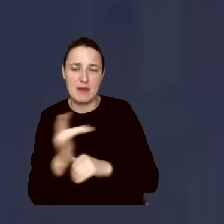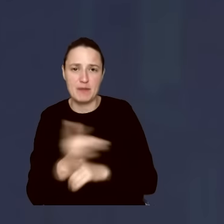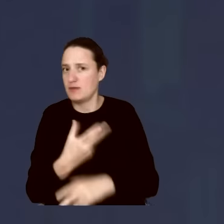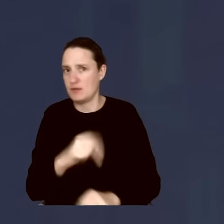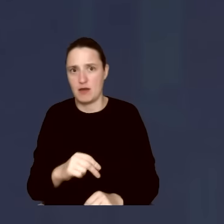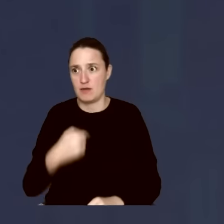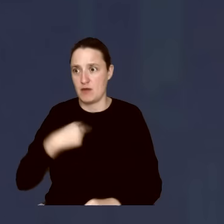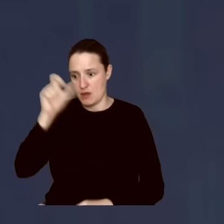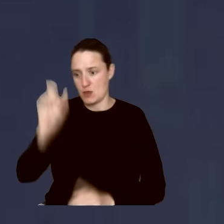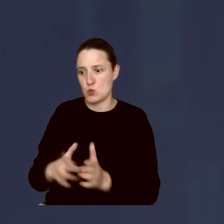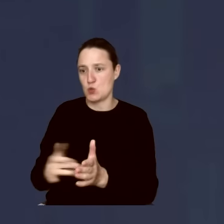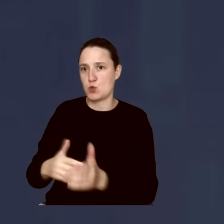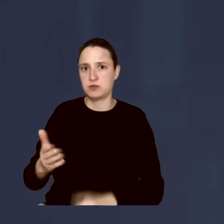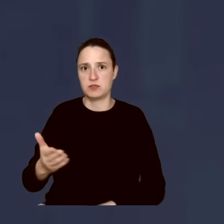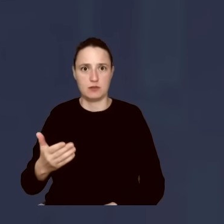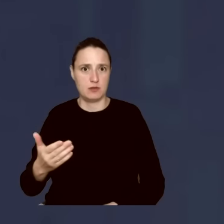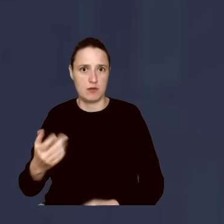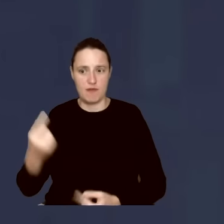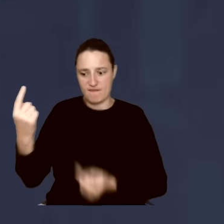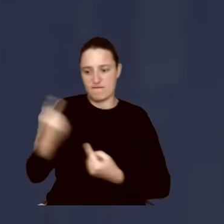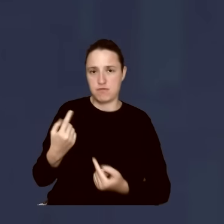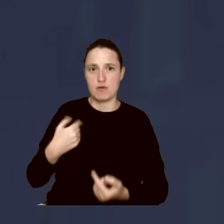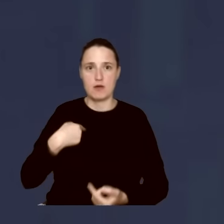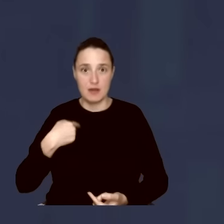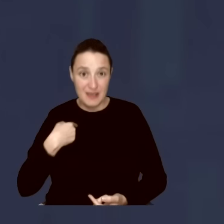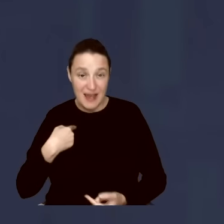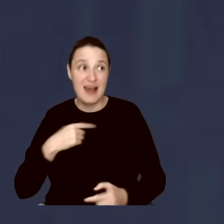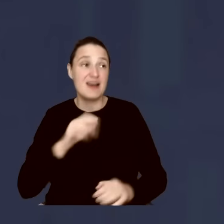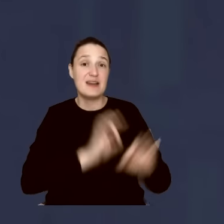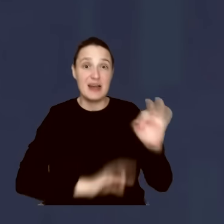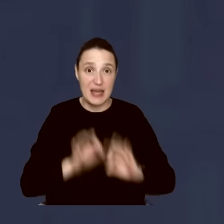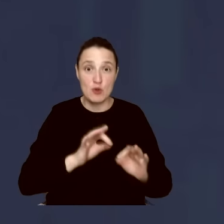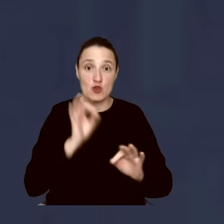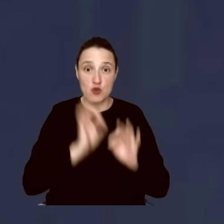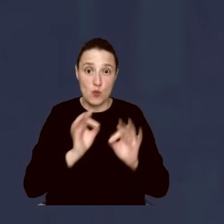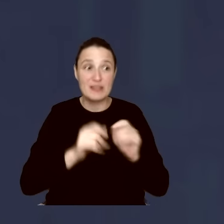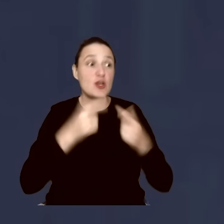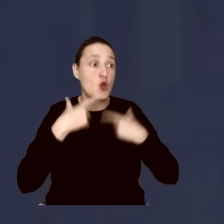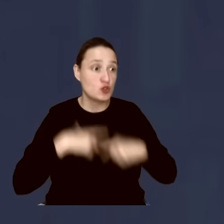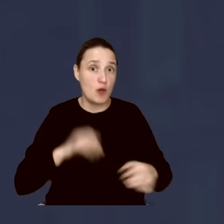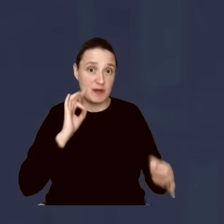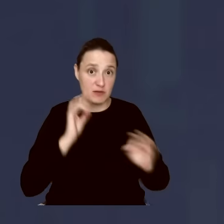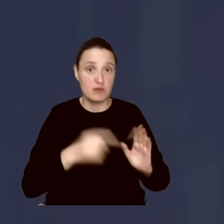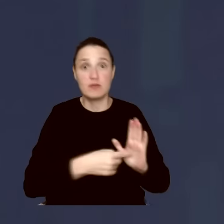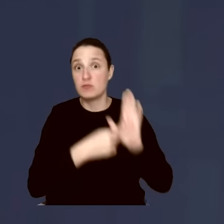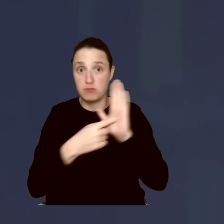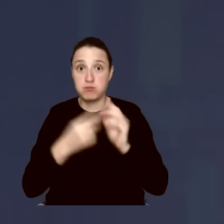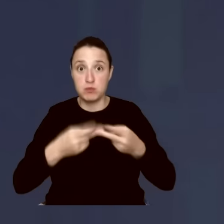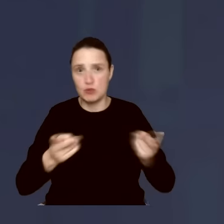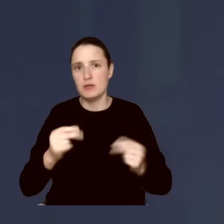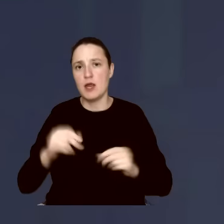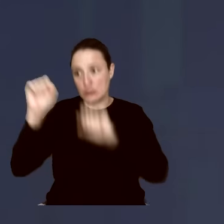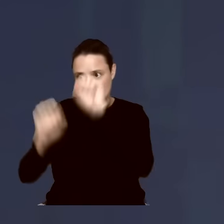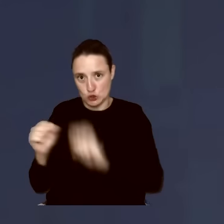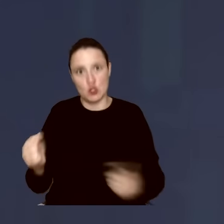będę publikował dane osób, które remontowały moje mieszkanie, to osoby będą zeznawały w sądzie, jak będzie rozprawa, będą przedstawione